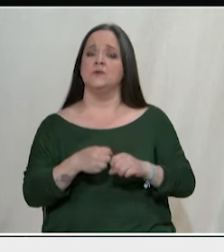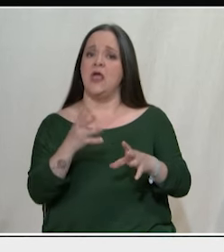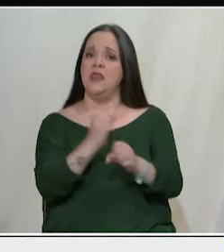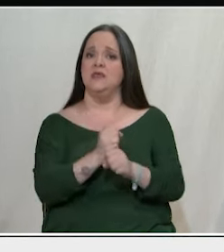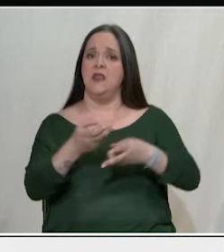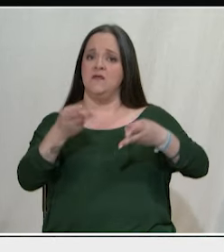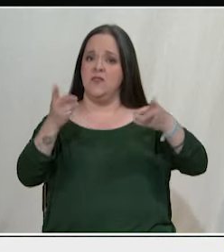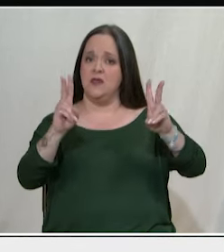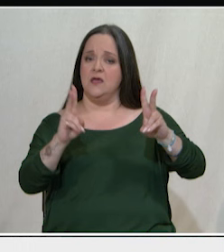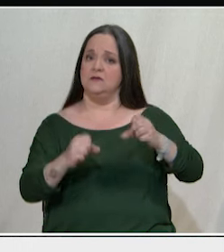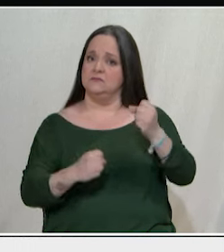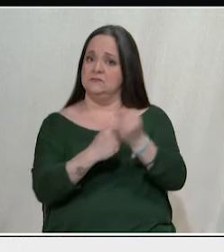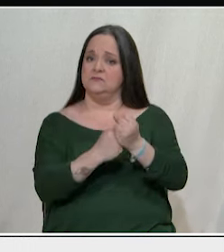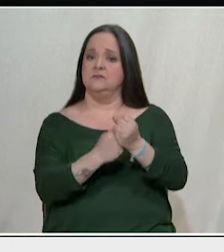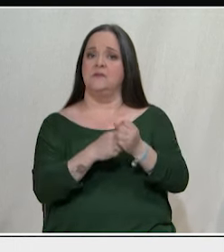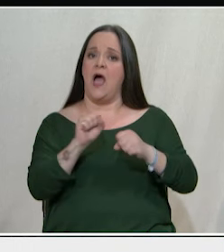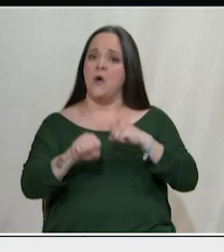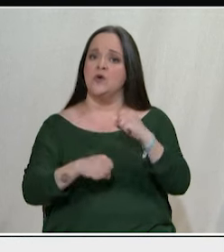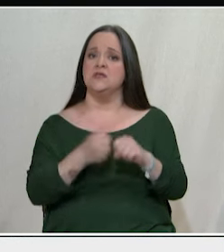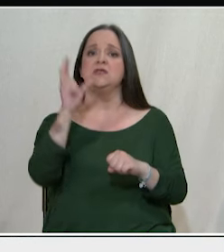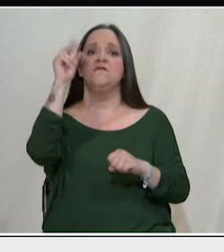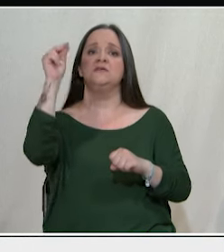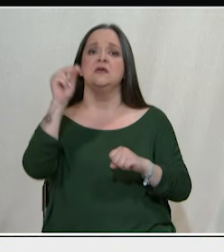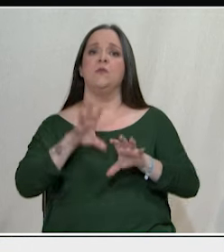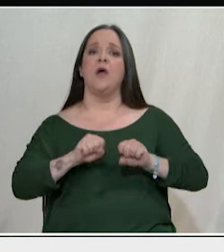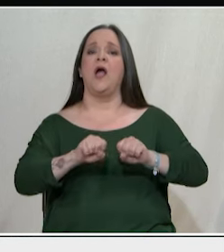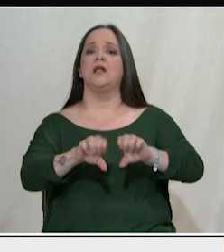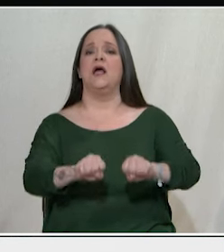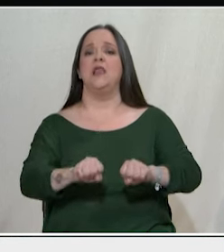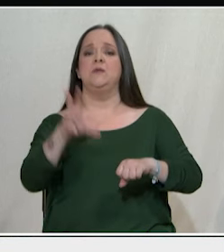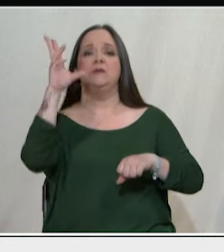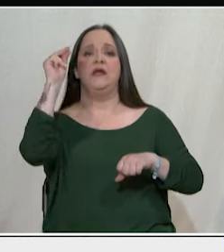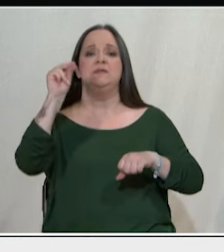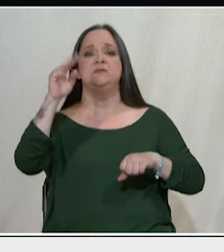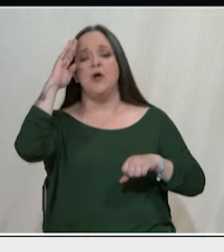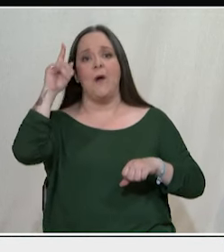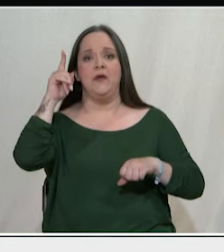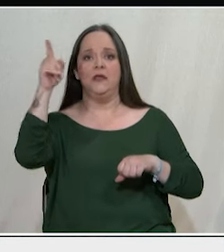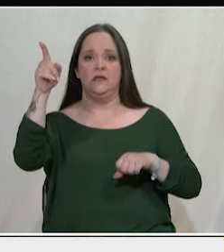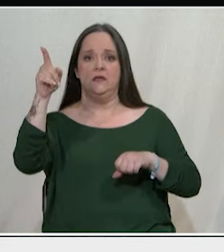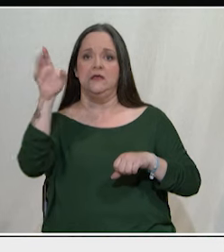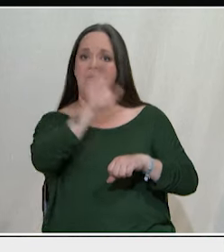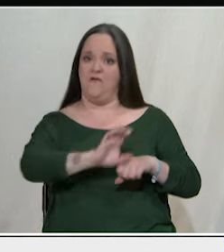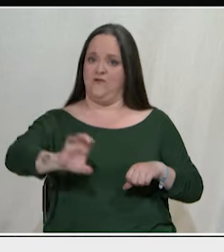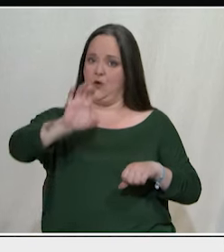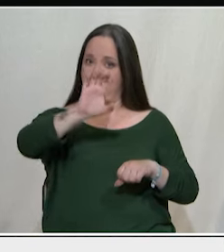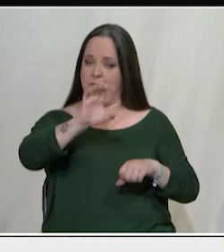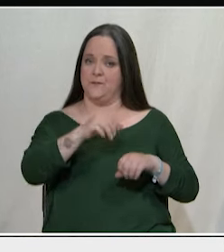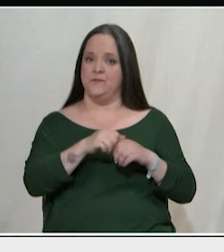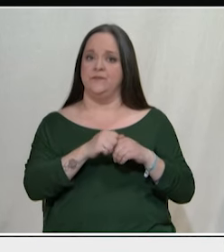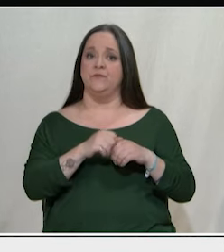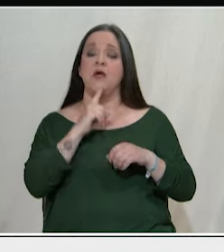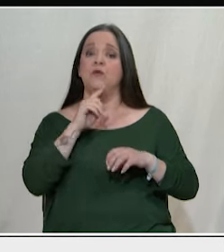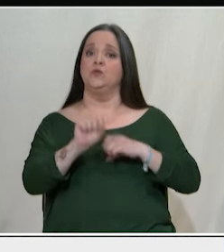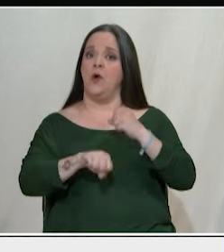ολόψυχα με τους αγωνιστές φοιτητές που κάνουν καταλήψεις στα πανεπιστήμια των ΗΠΑ και της Ευρώπης. Αυτός ο